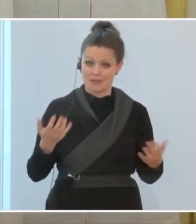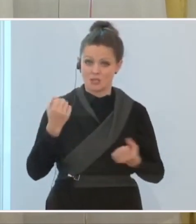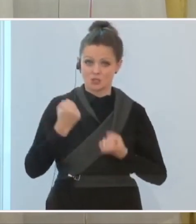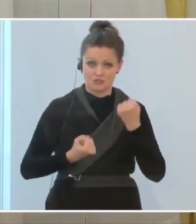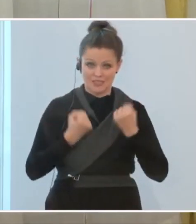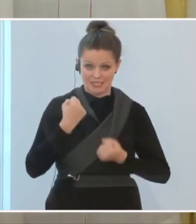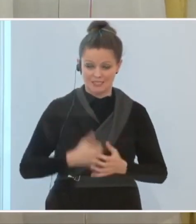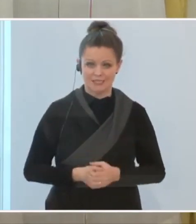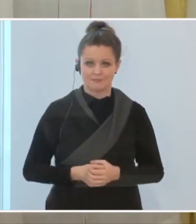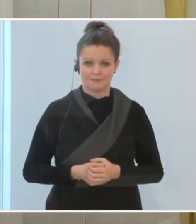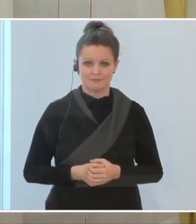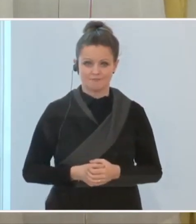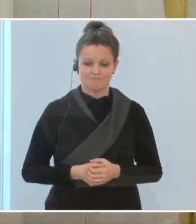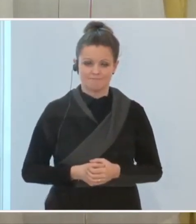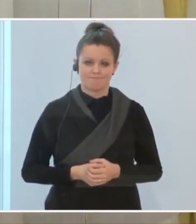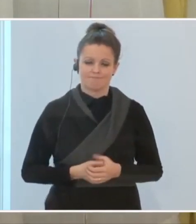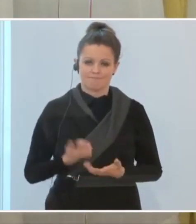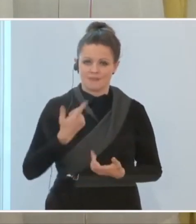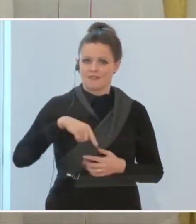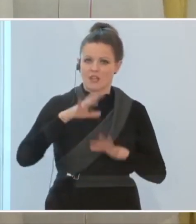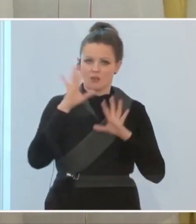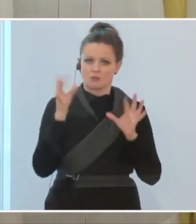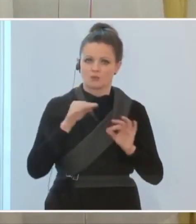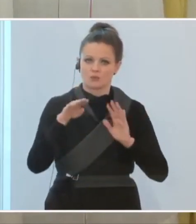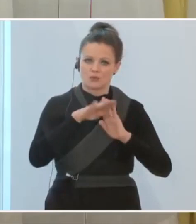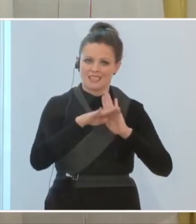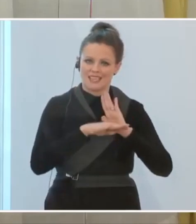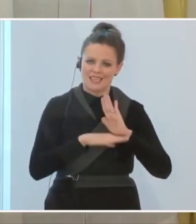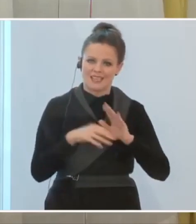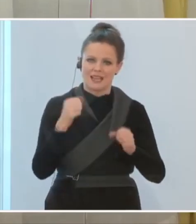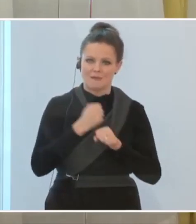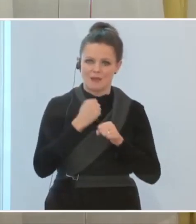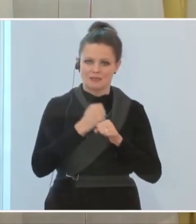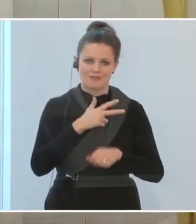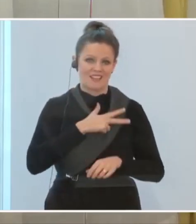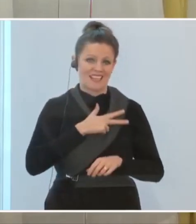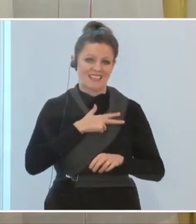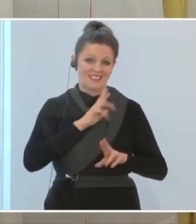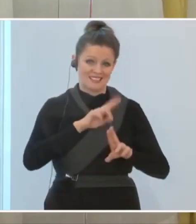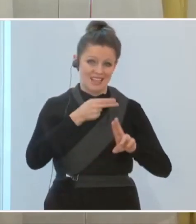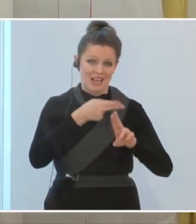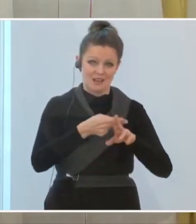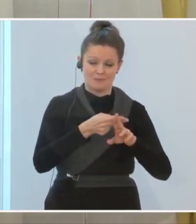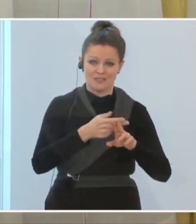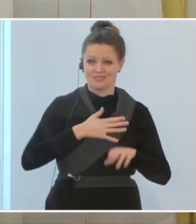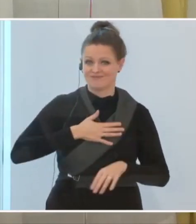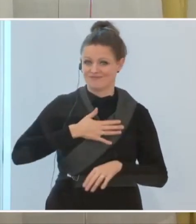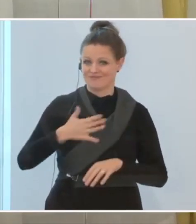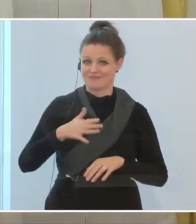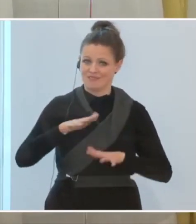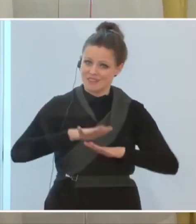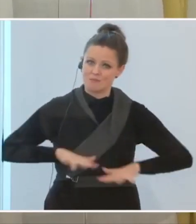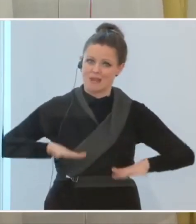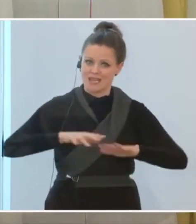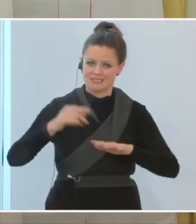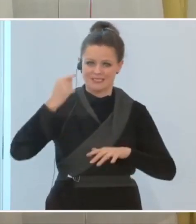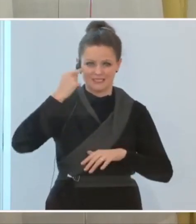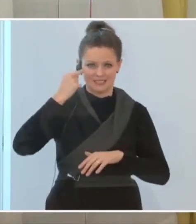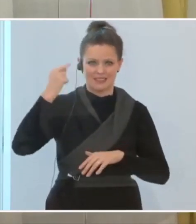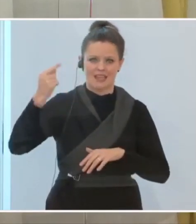Regelung zu realisieren, die ein bisschen an die Realitäten einerseits angepasst ist und zweitens aber doch dem Grundgedanken